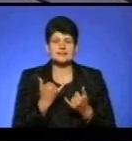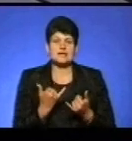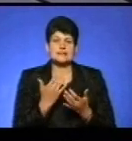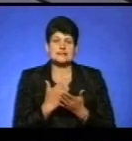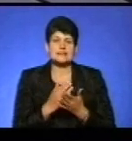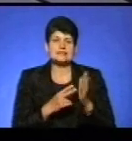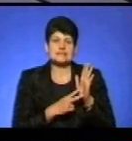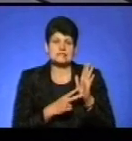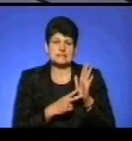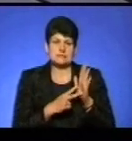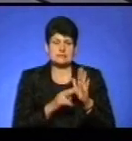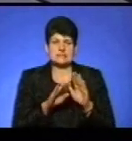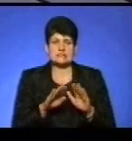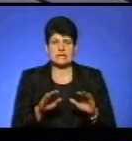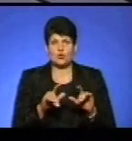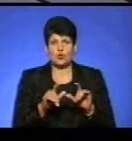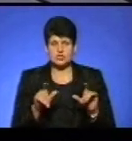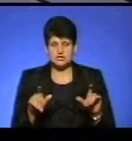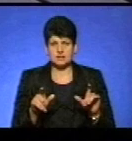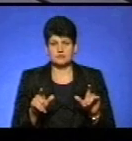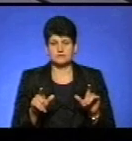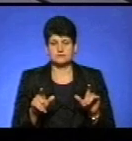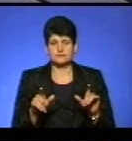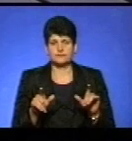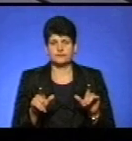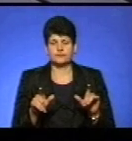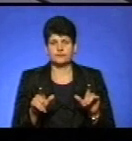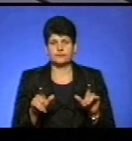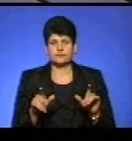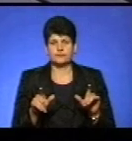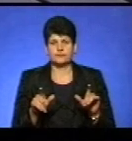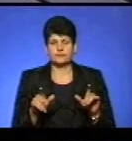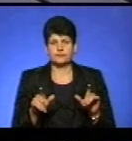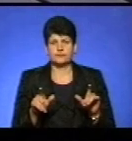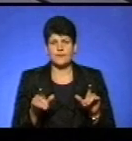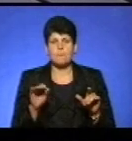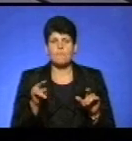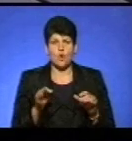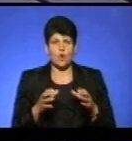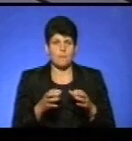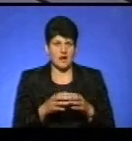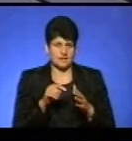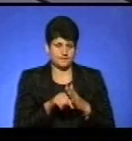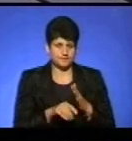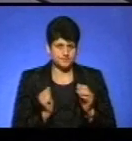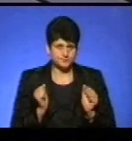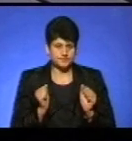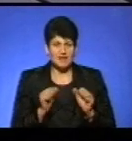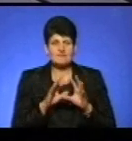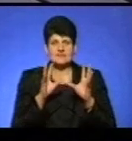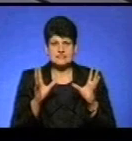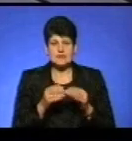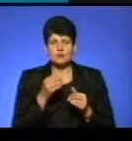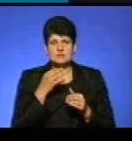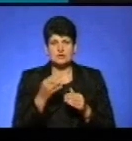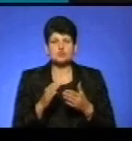садочків дошкільних навчальних закладів по громаді. Загальним, скажу